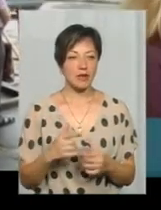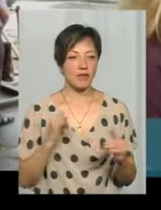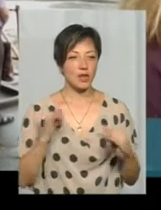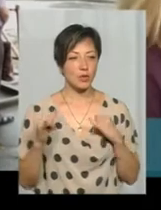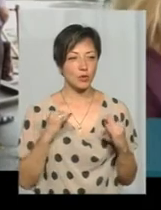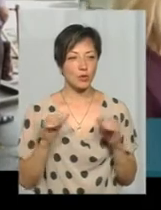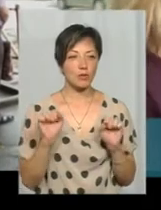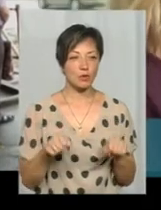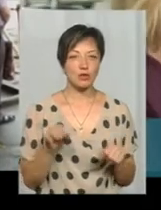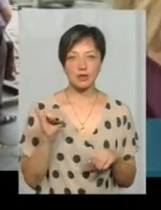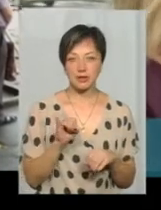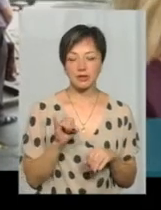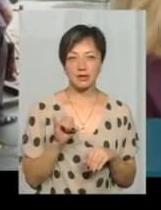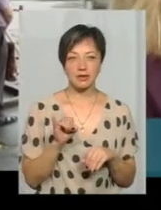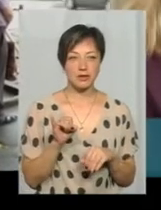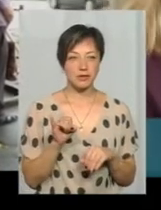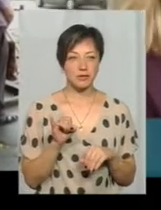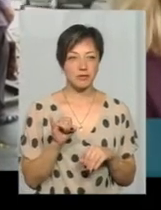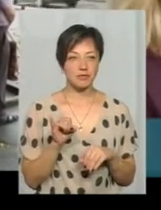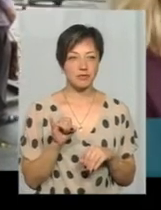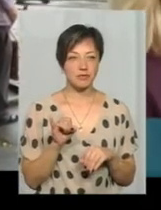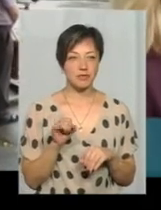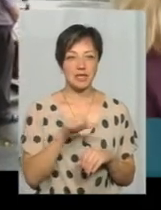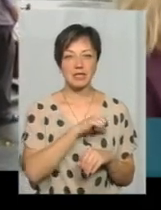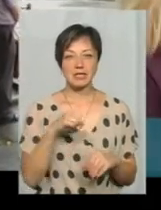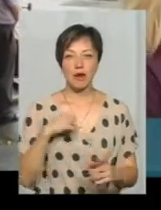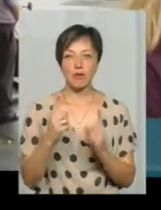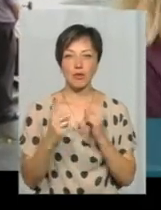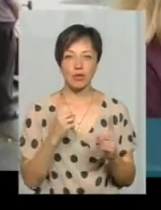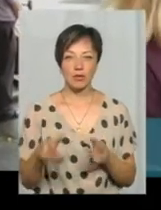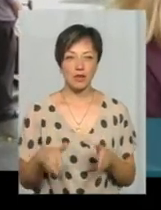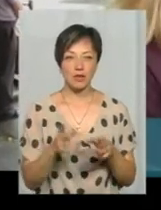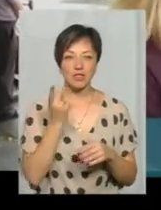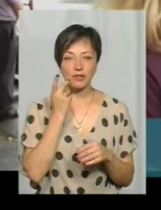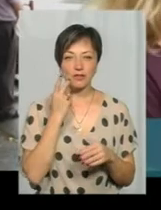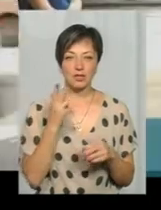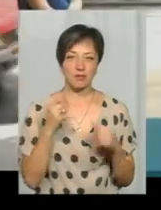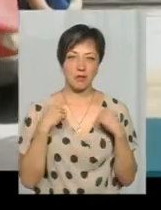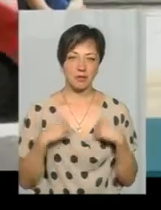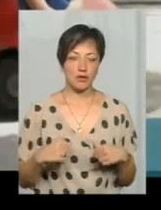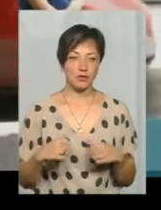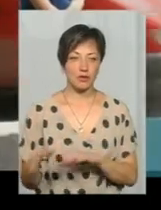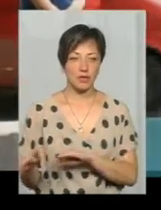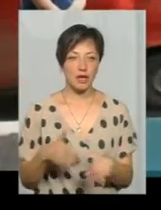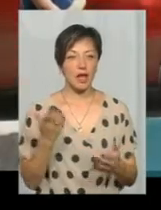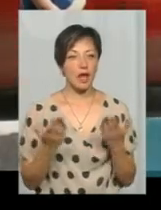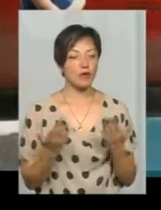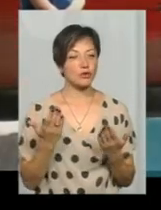може, якби, і сам рух по дорозі не завжди безпечний. Якщо